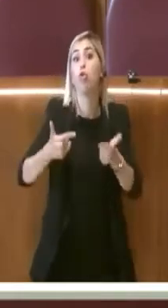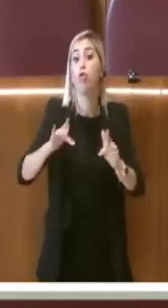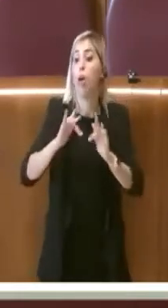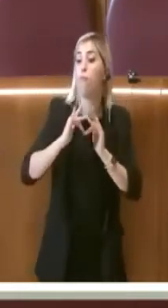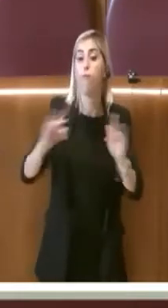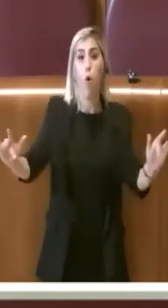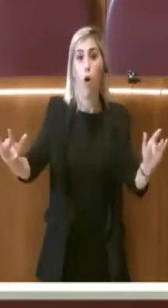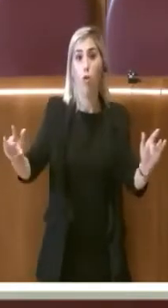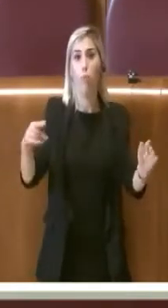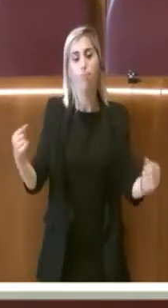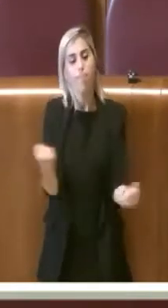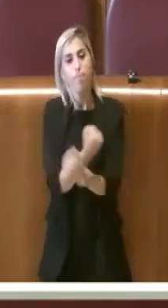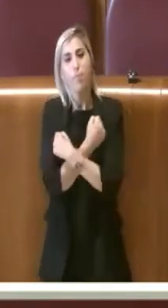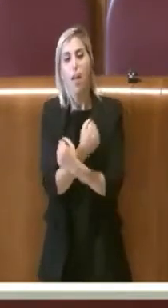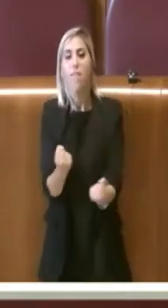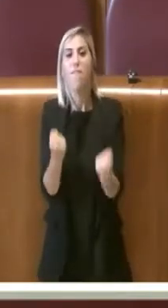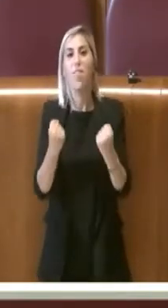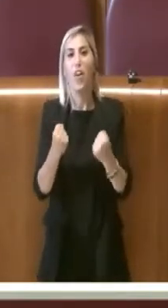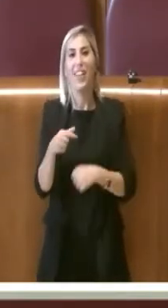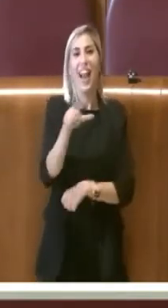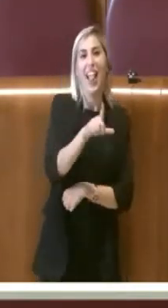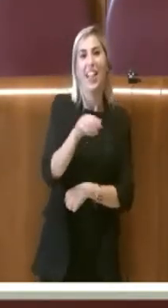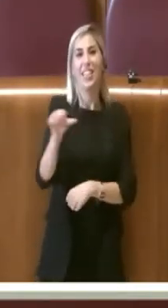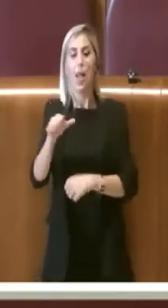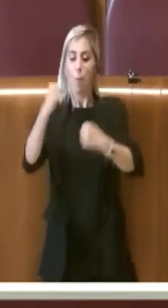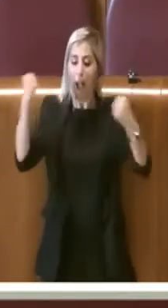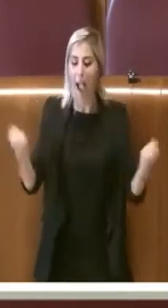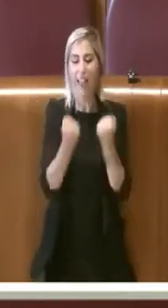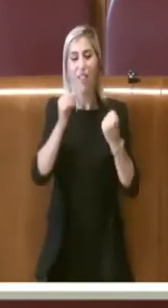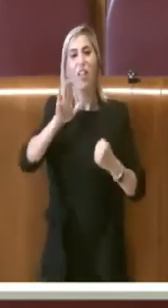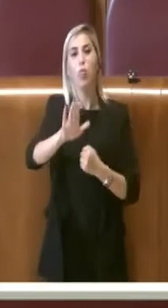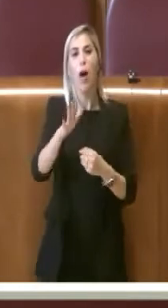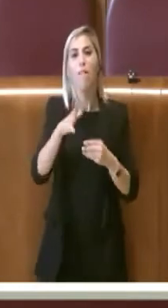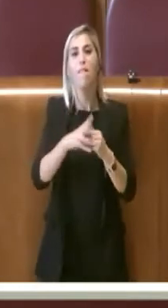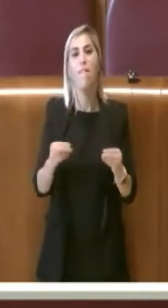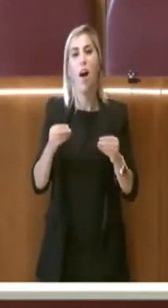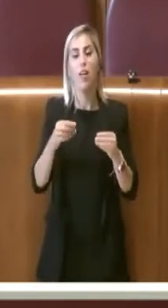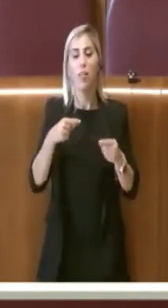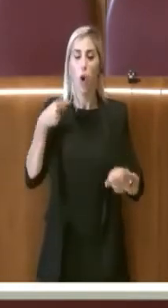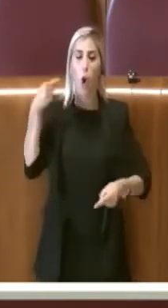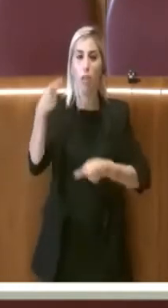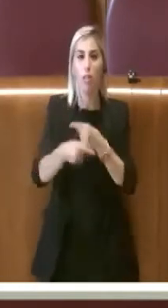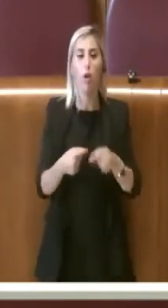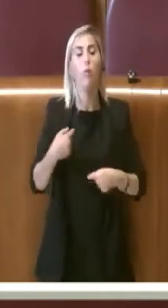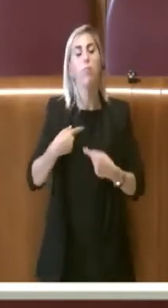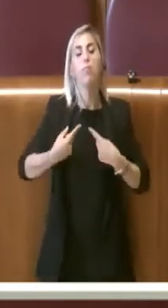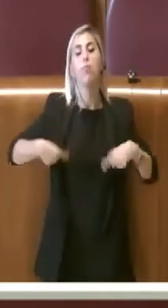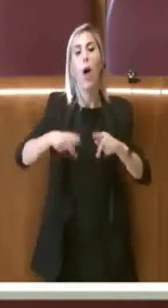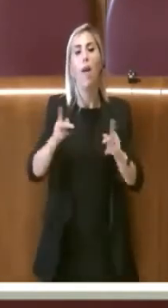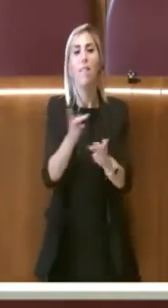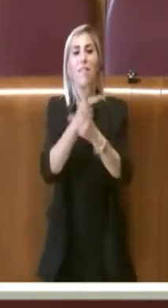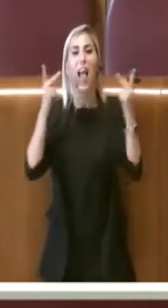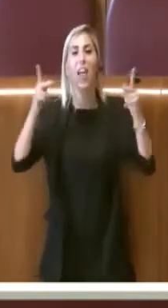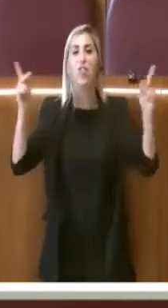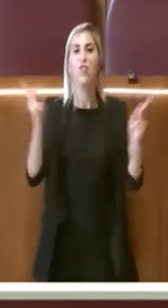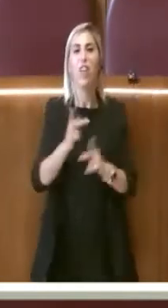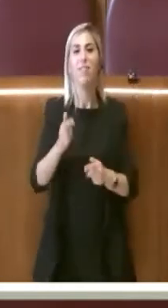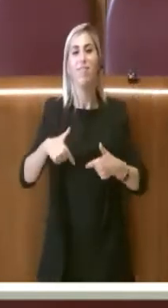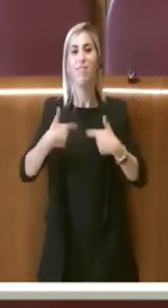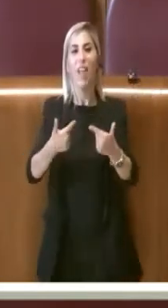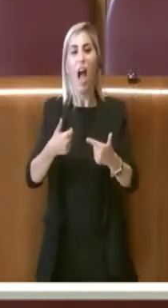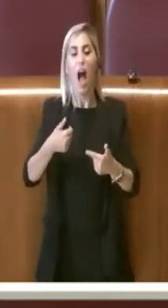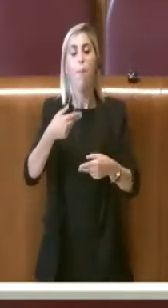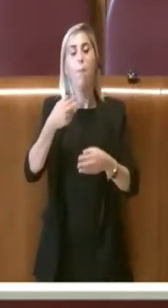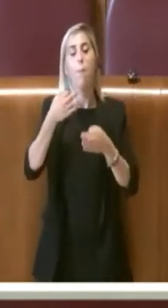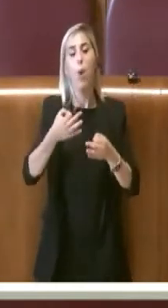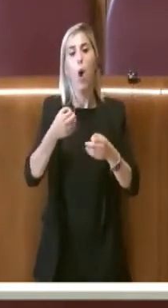abbraccio grande a Leliana Segre per tutta l'attività che sta facendo. E siamo veramente molto felici di poter dare la cittadinanza